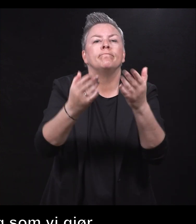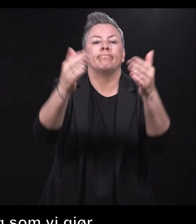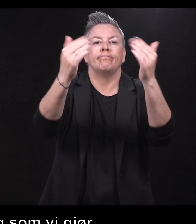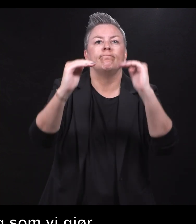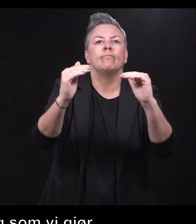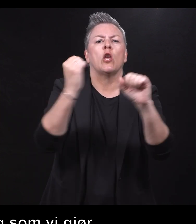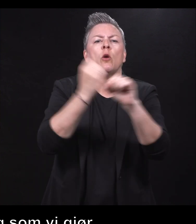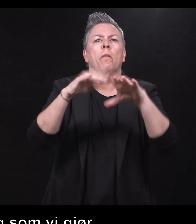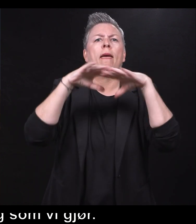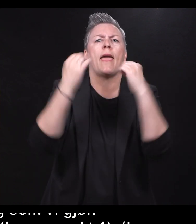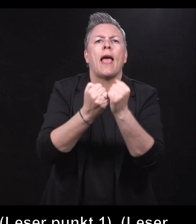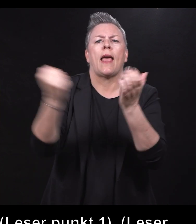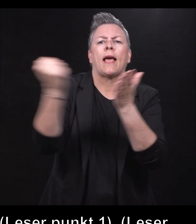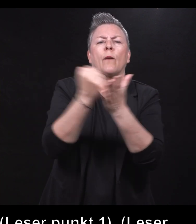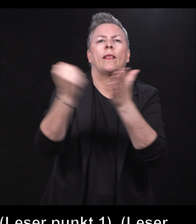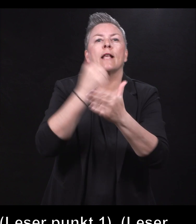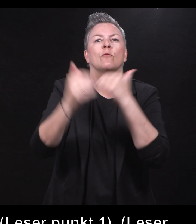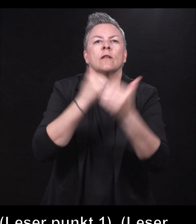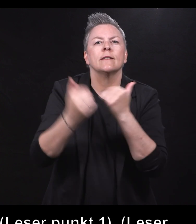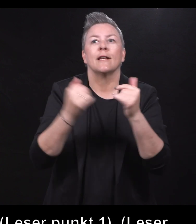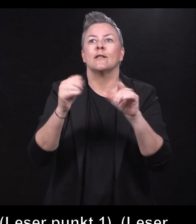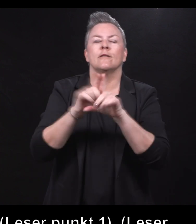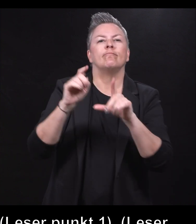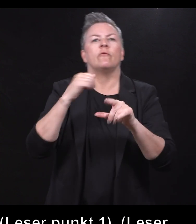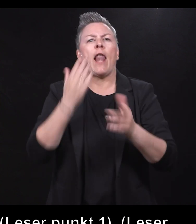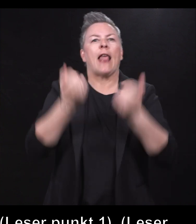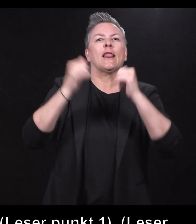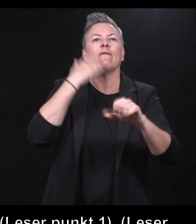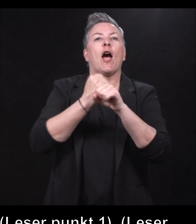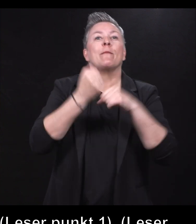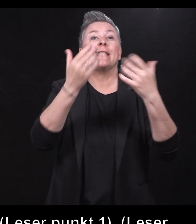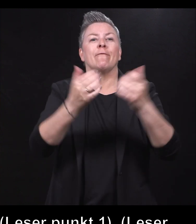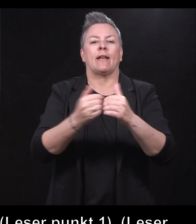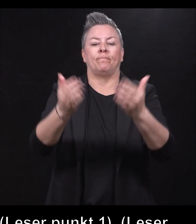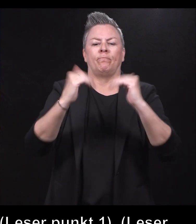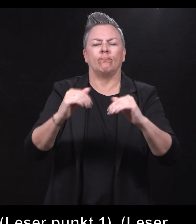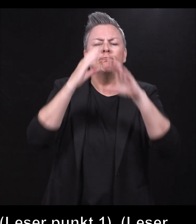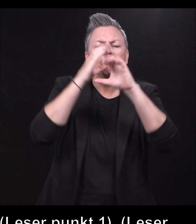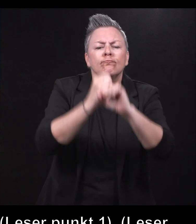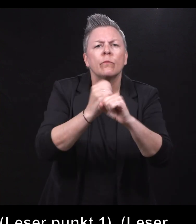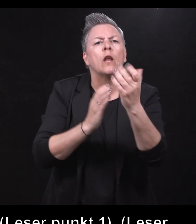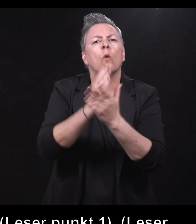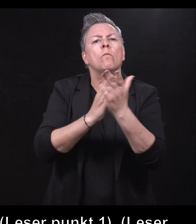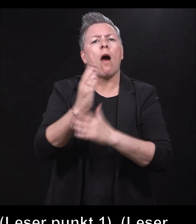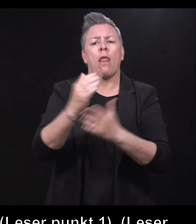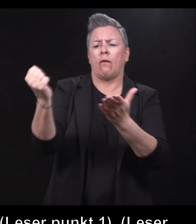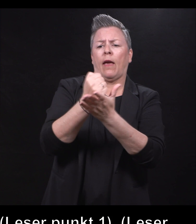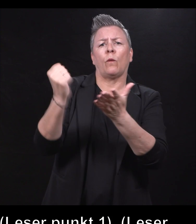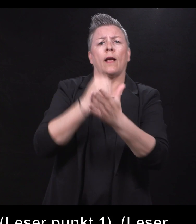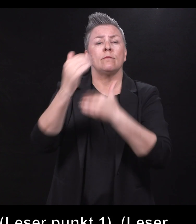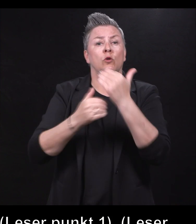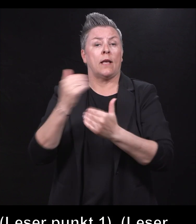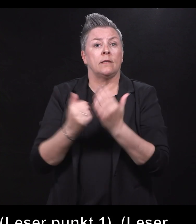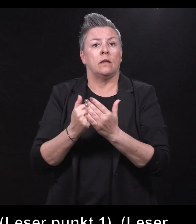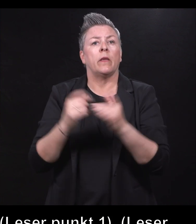hele rekrutteringsprosessen, sånn at det skal være enkelt å være arbeidsgiver, opptatt av normale rekrutteringsprosesser. Det